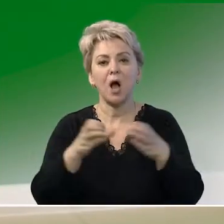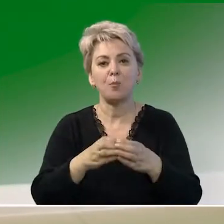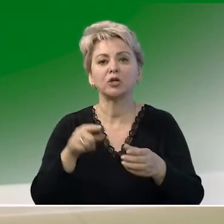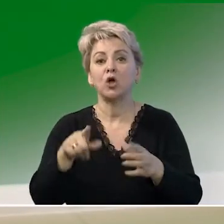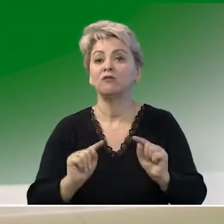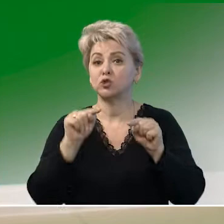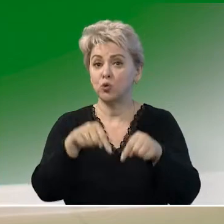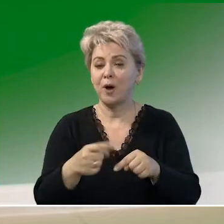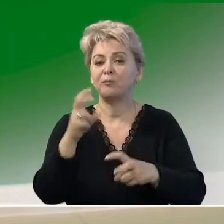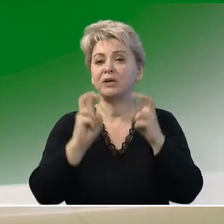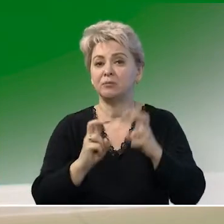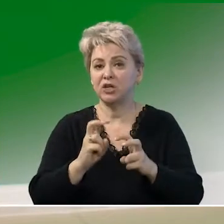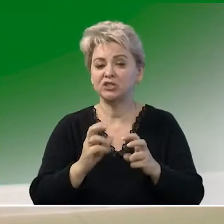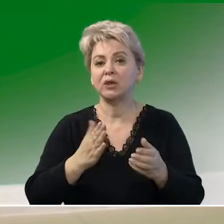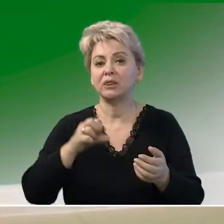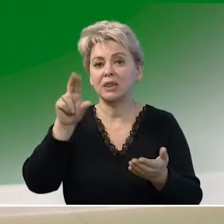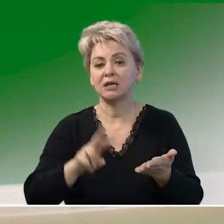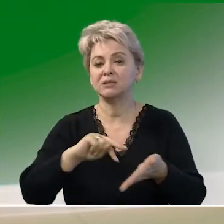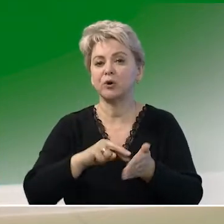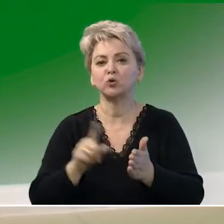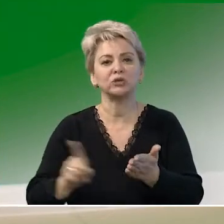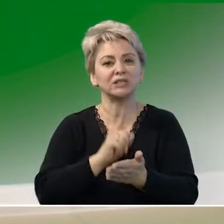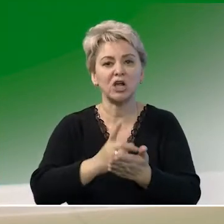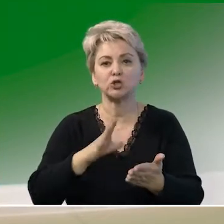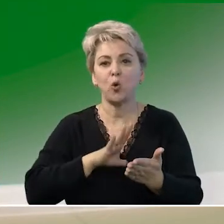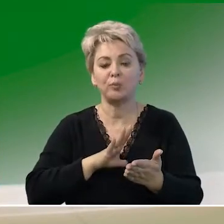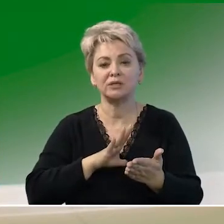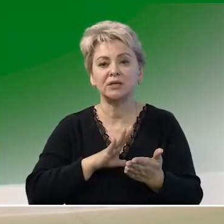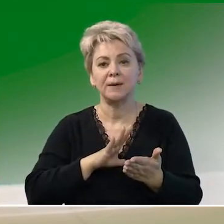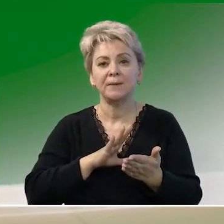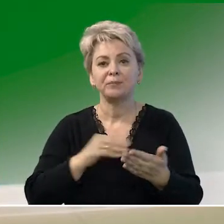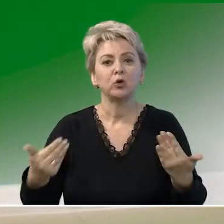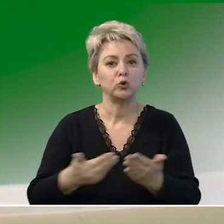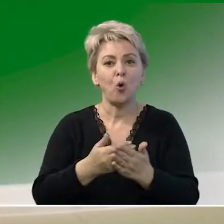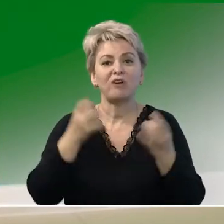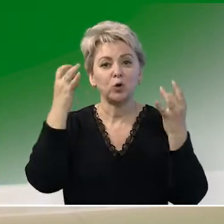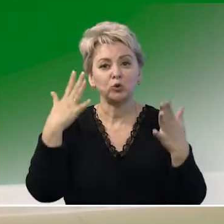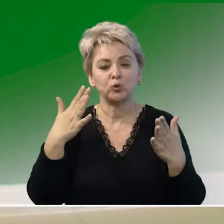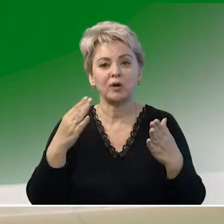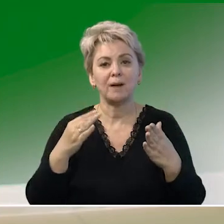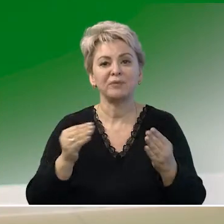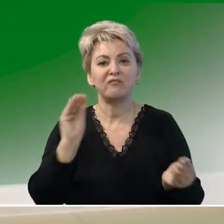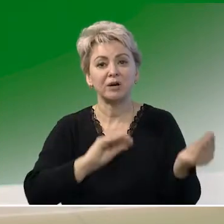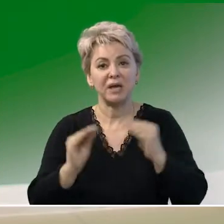групп предприятий, вступающих в наш проект. У них должна формироваться новая культура